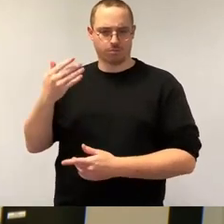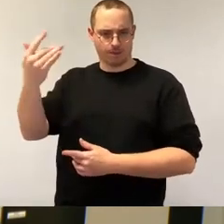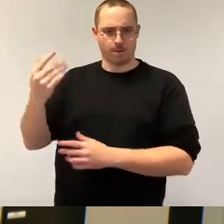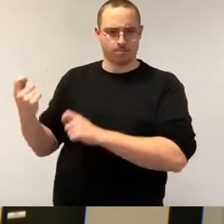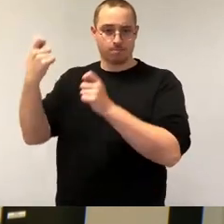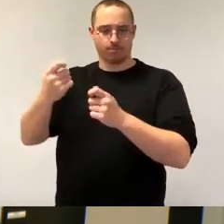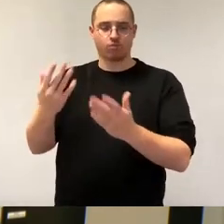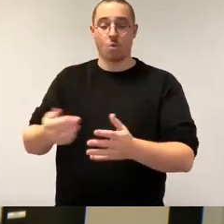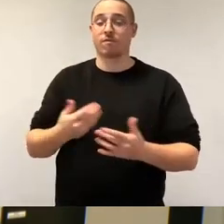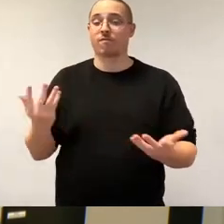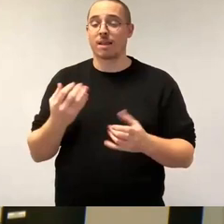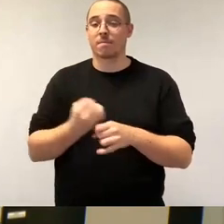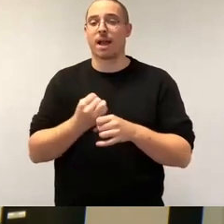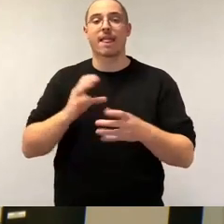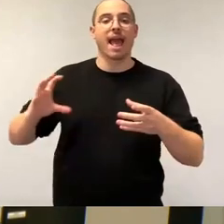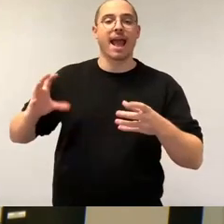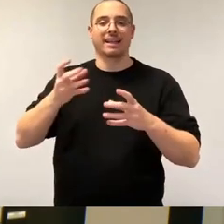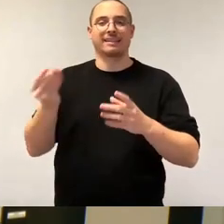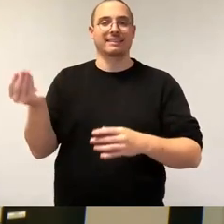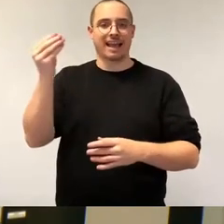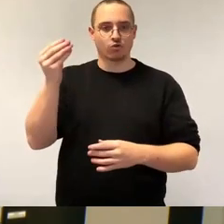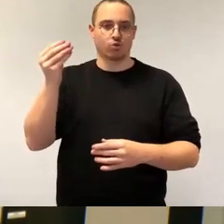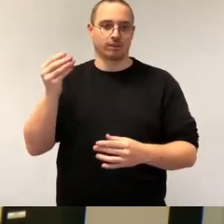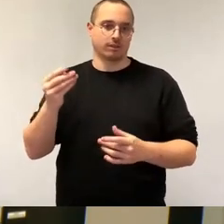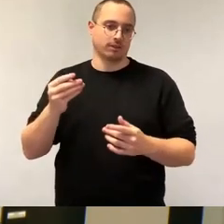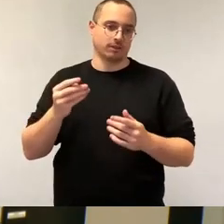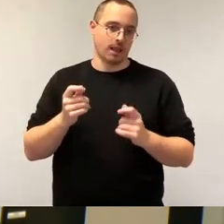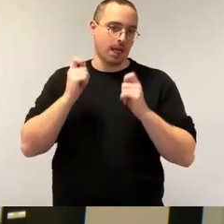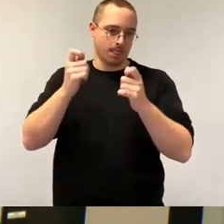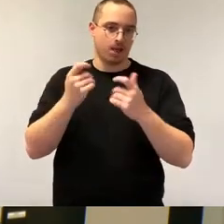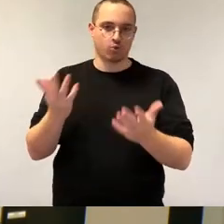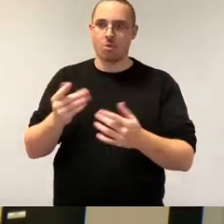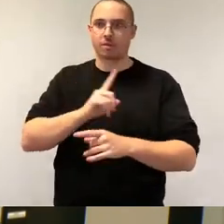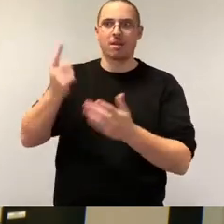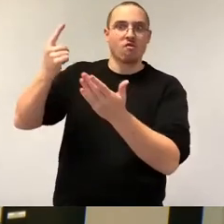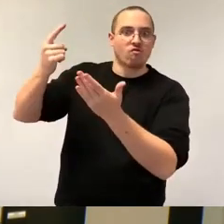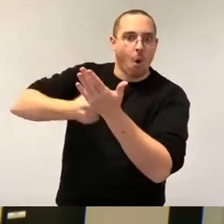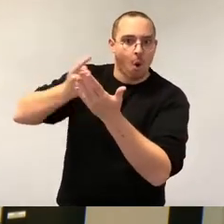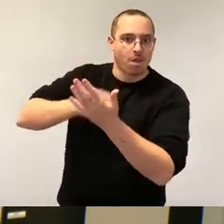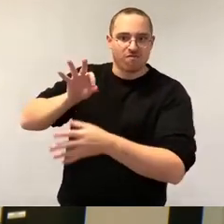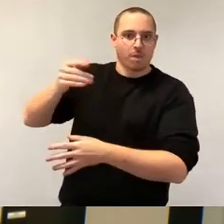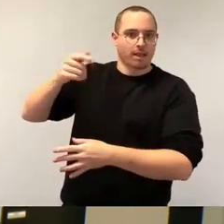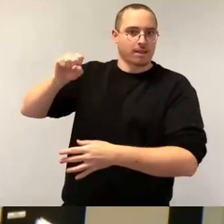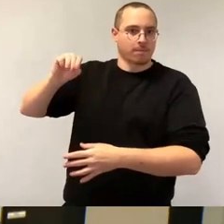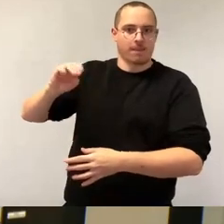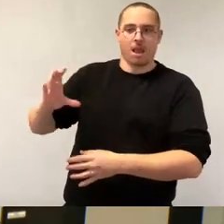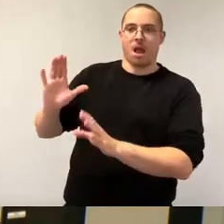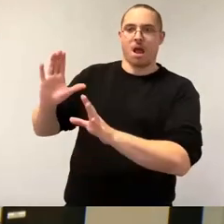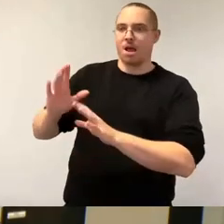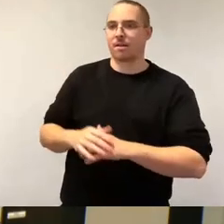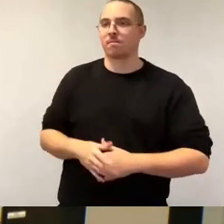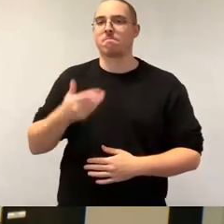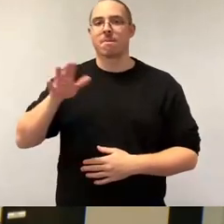Forderung, die wir da an das Unternehmen stellen. Es ist eher die Absicht, für die soziale